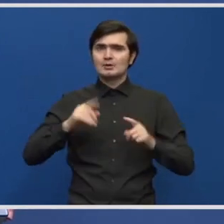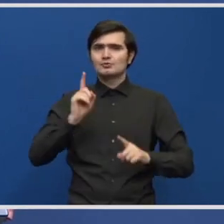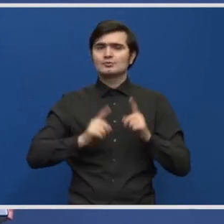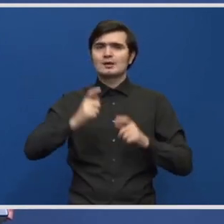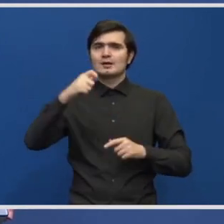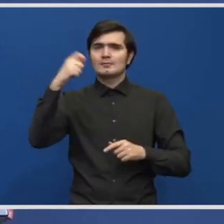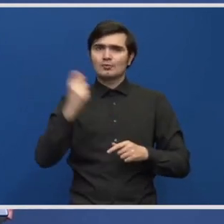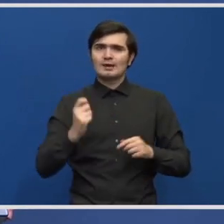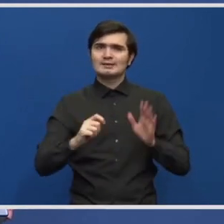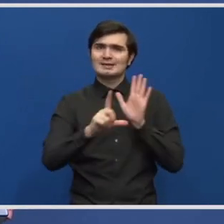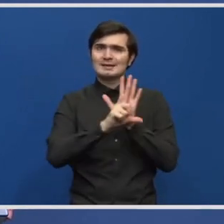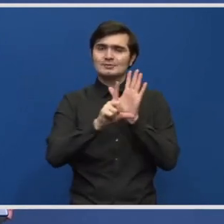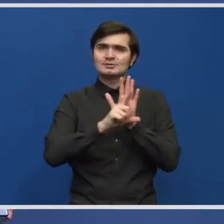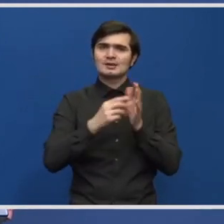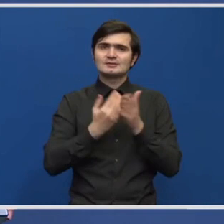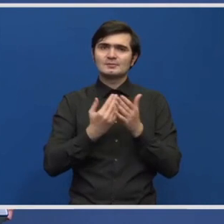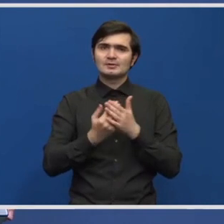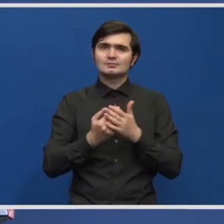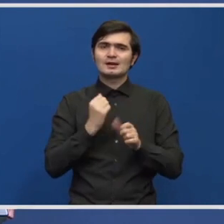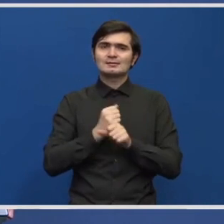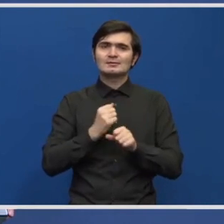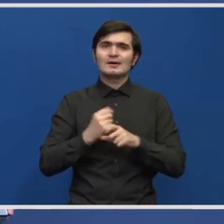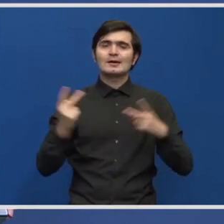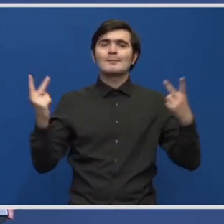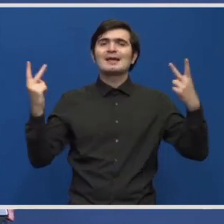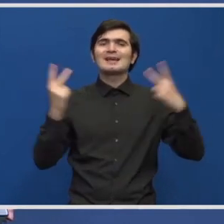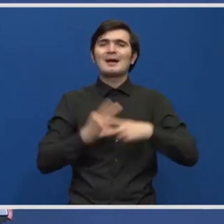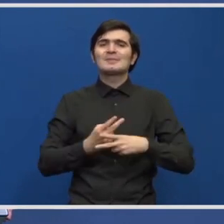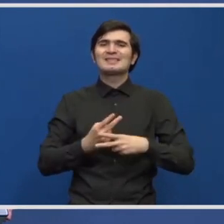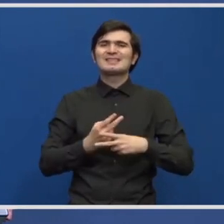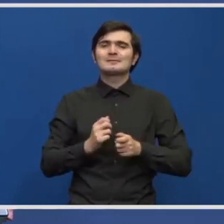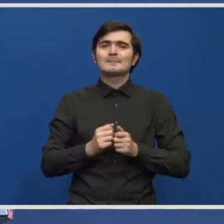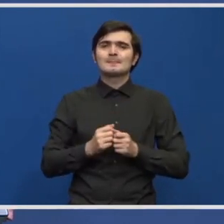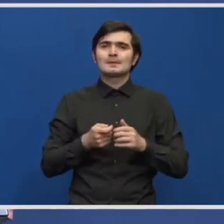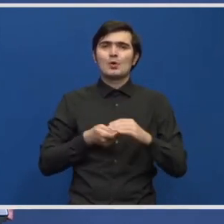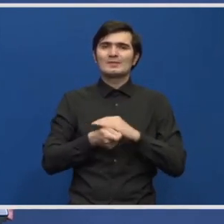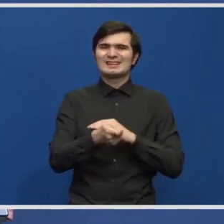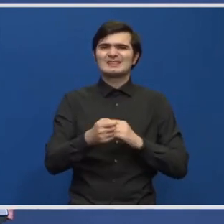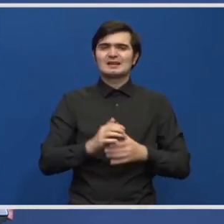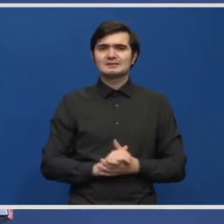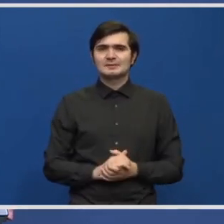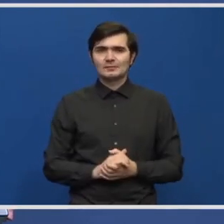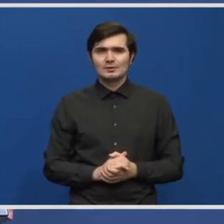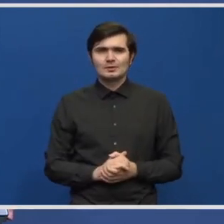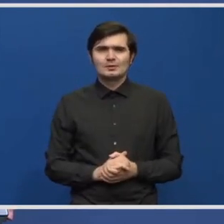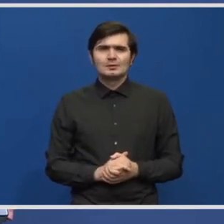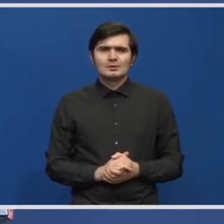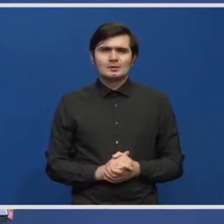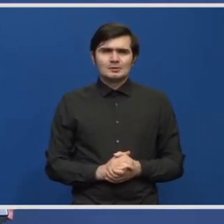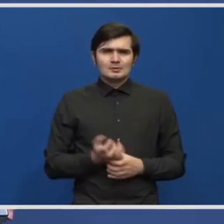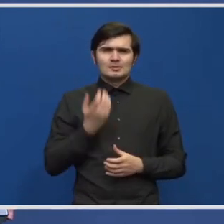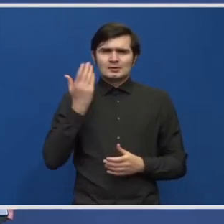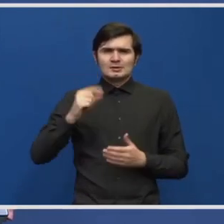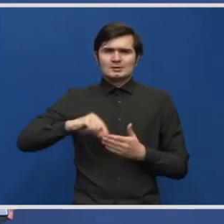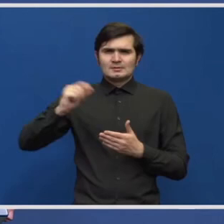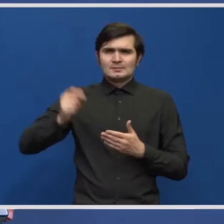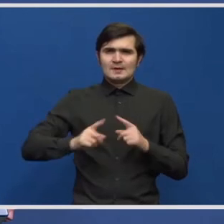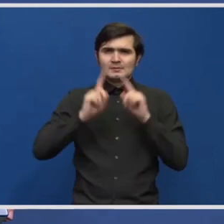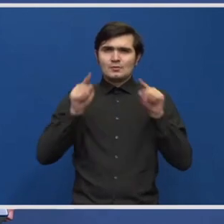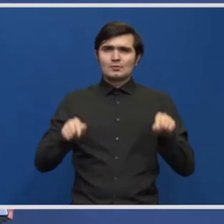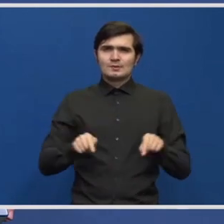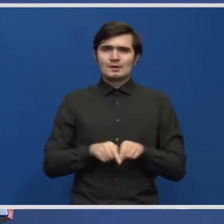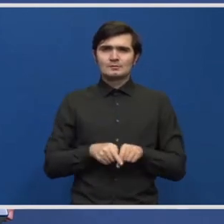mai favorabilă, mai rapide, partea de contestații. În orice caz, de la semnarea contractului,